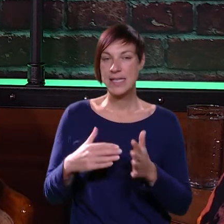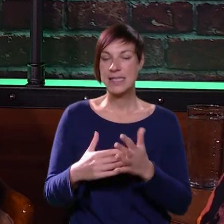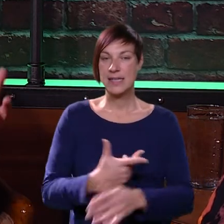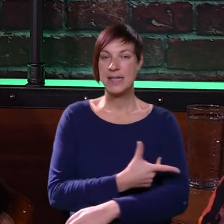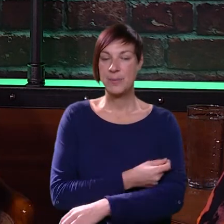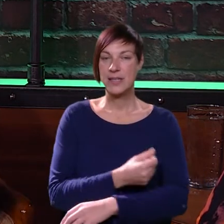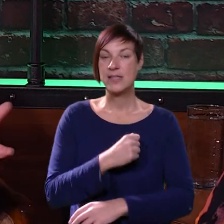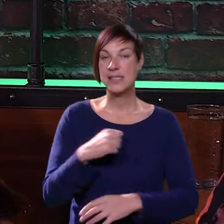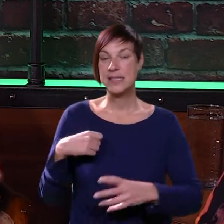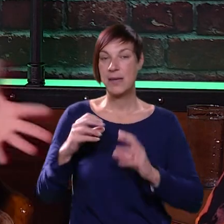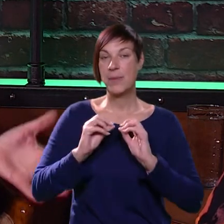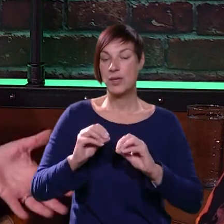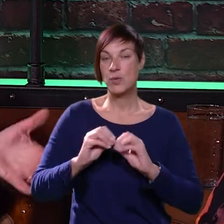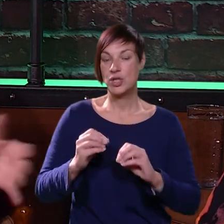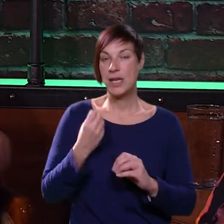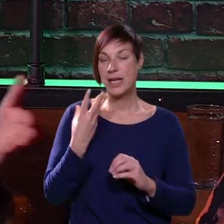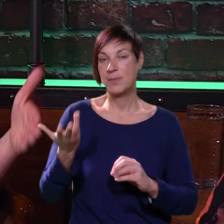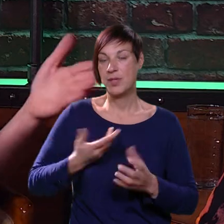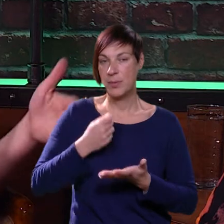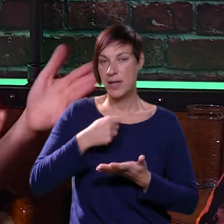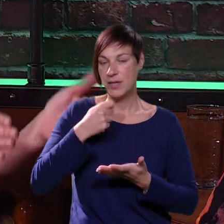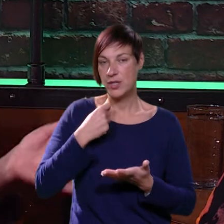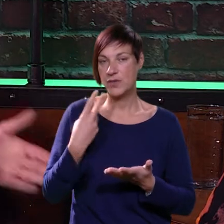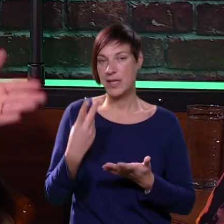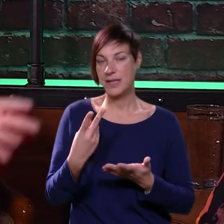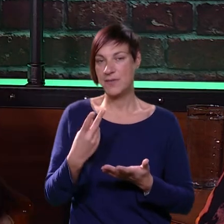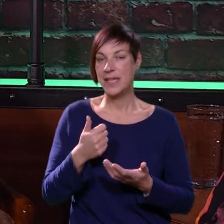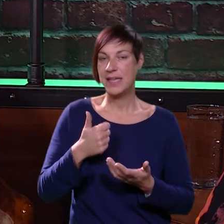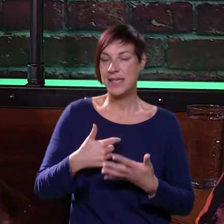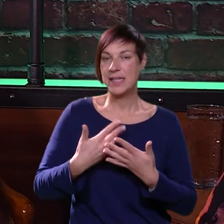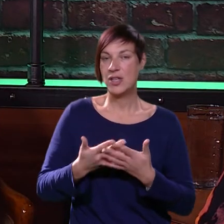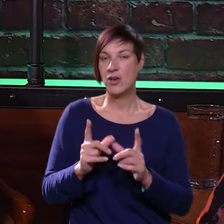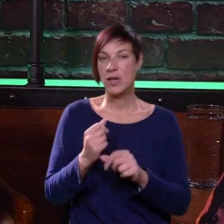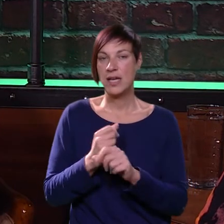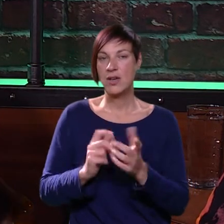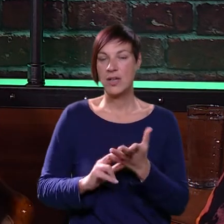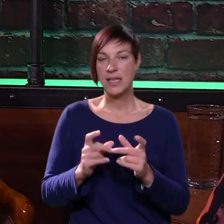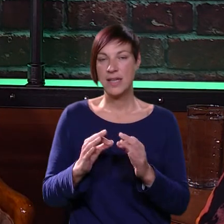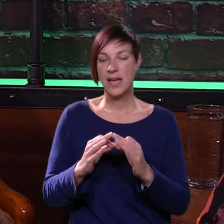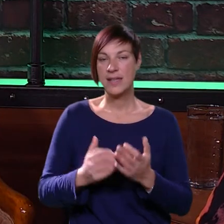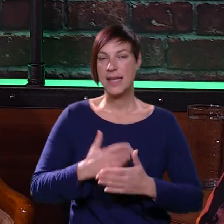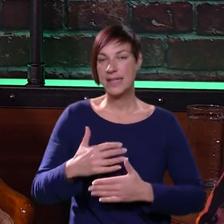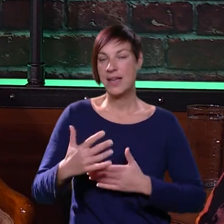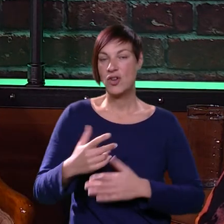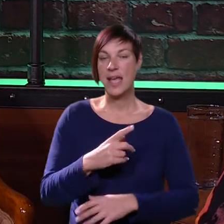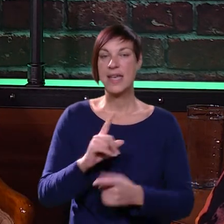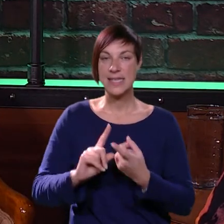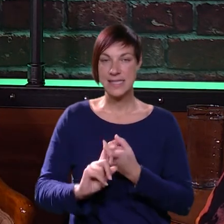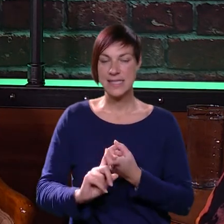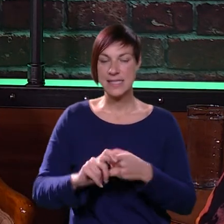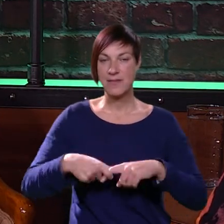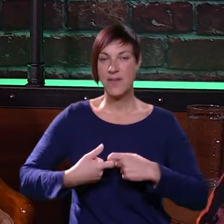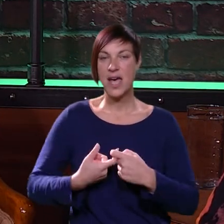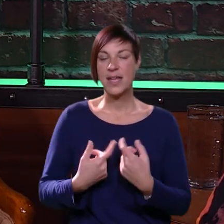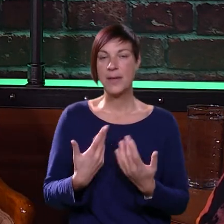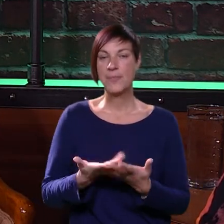treba dati lora, je samo učila, kada bi dobila doručak, oni bi rekli, ovo je dvije jedinice, toliko glikohidrota i tako te neke stvari,